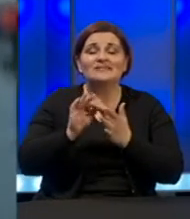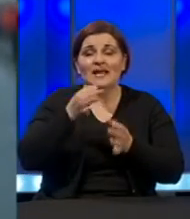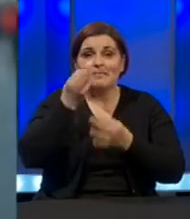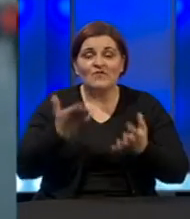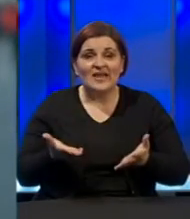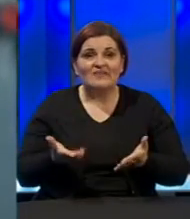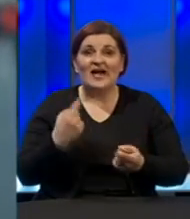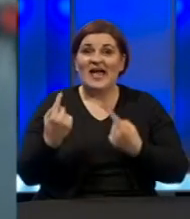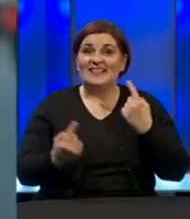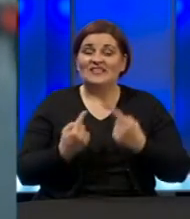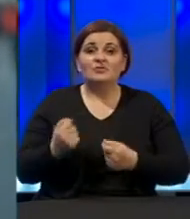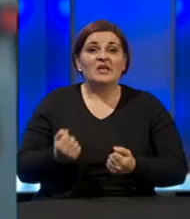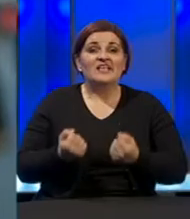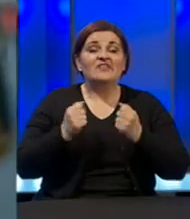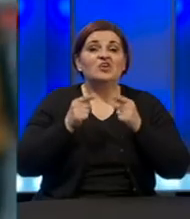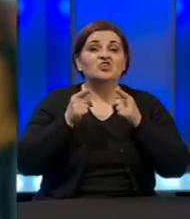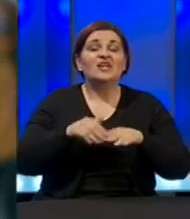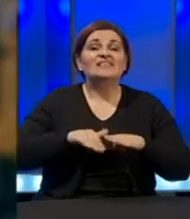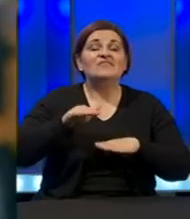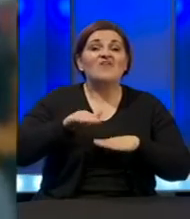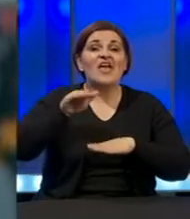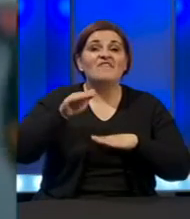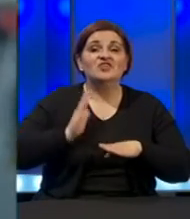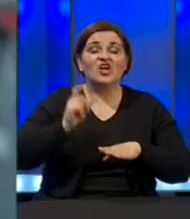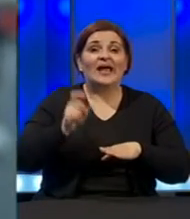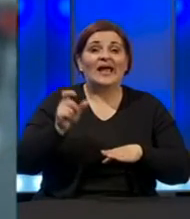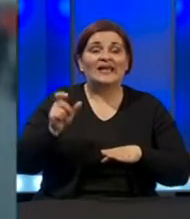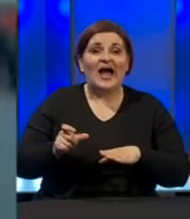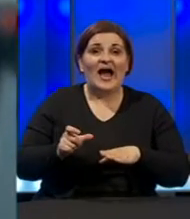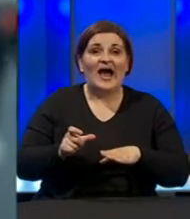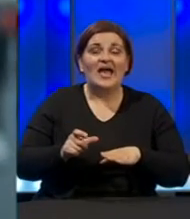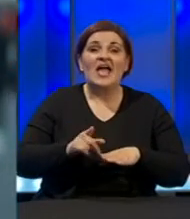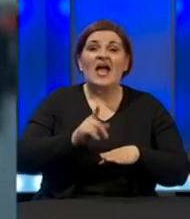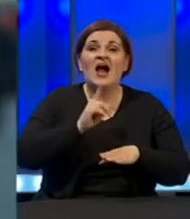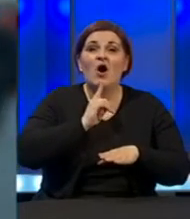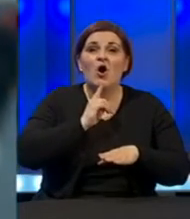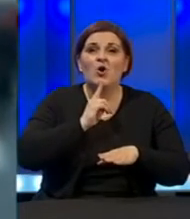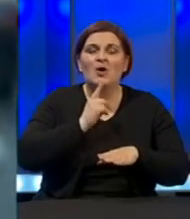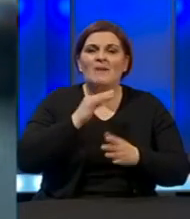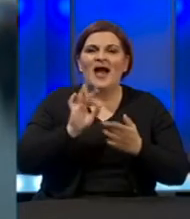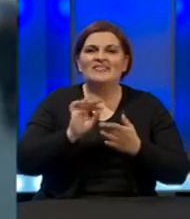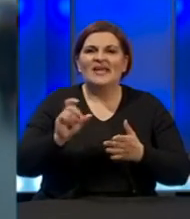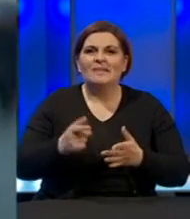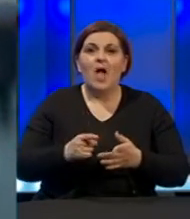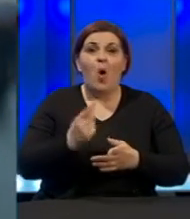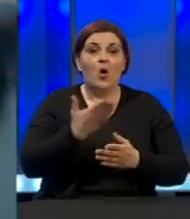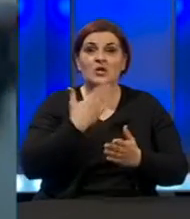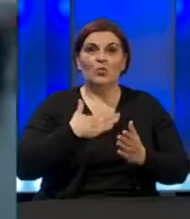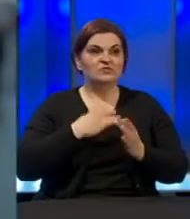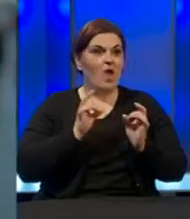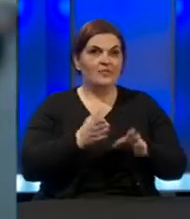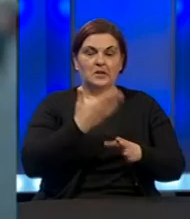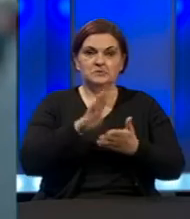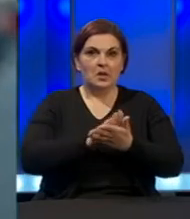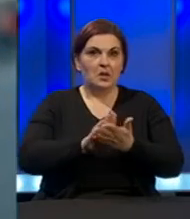Kažu da situaciju dodatno težava to što je sve više građana kojima je zakazano testiranje, dakle oni se ne nalaze na kućnim